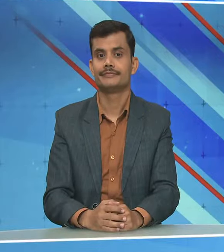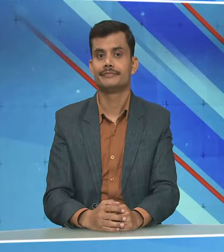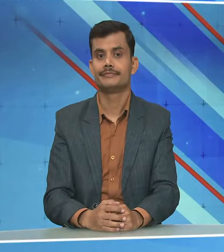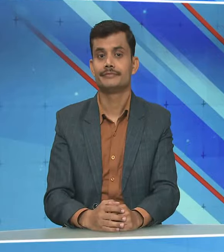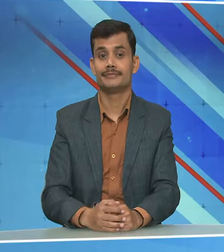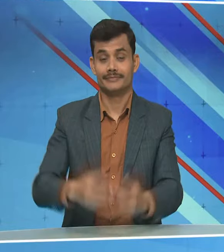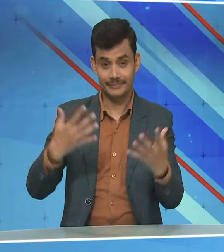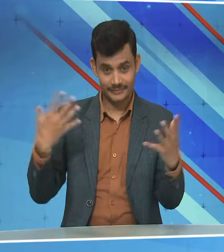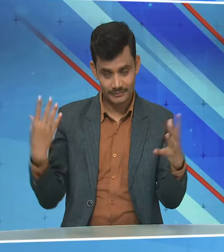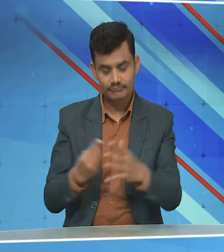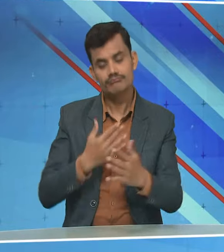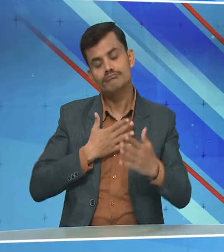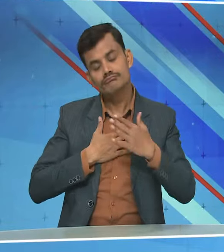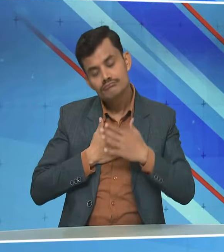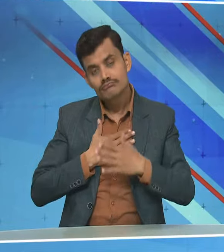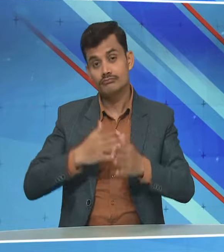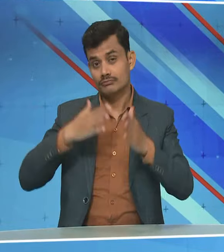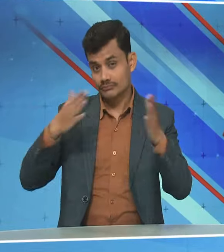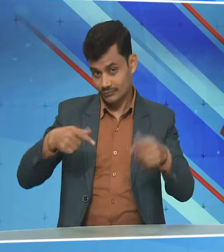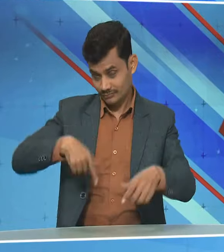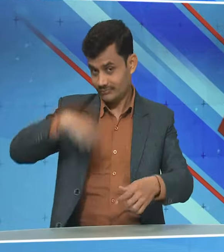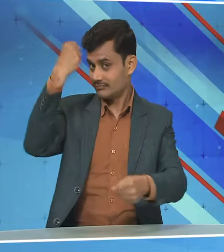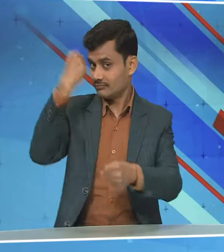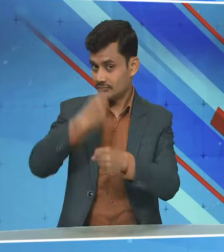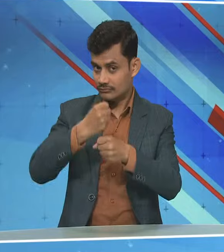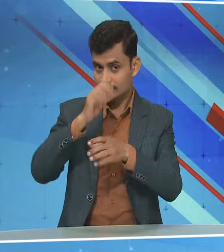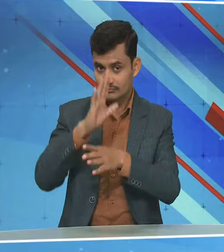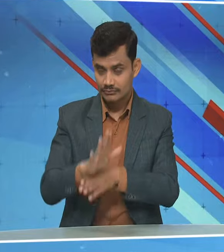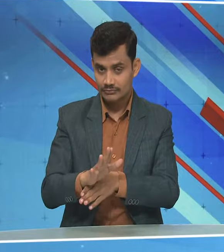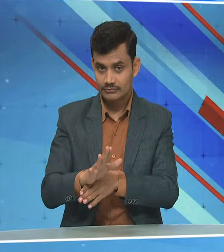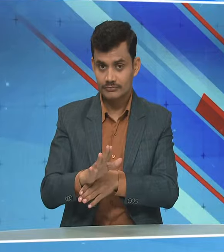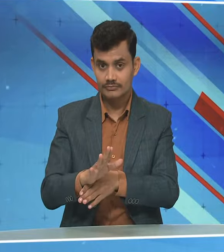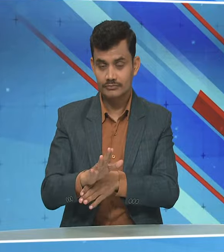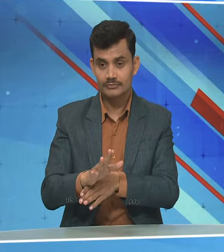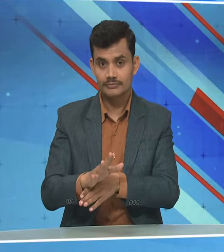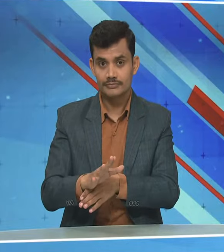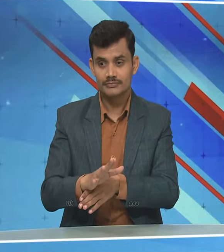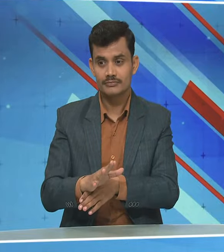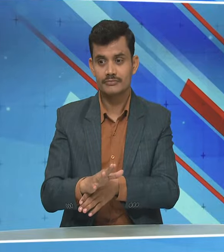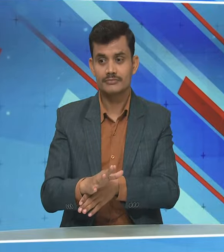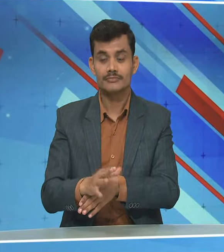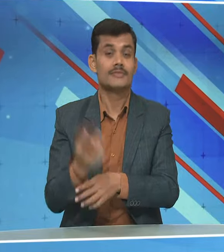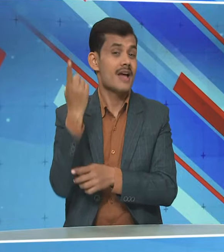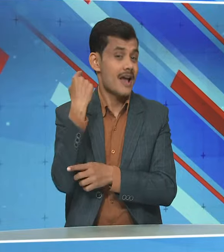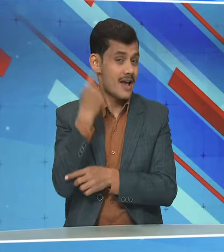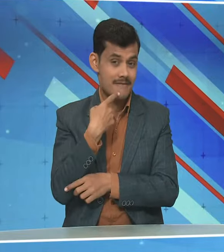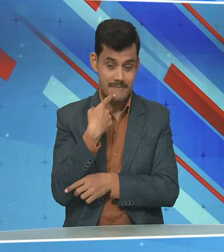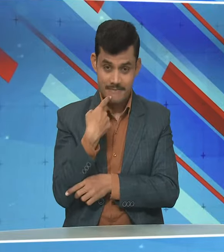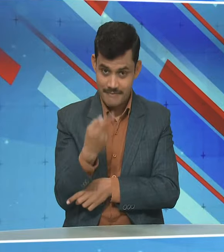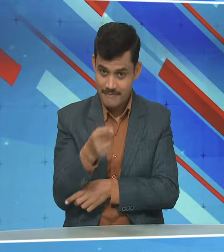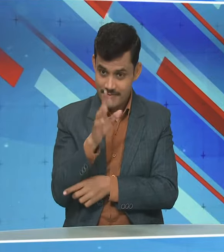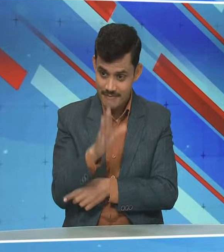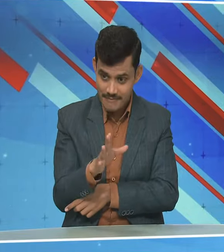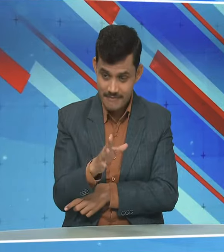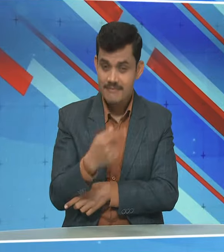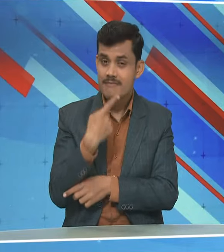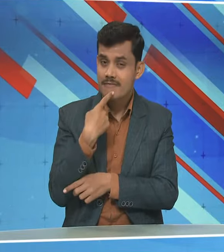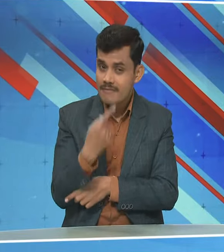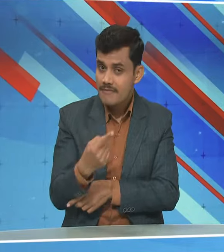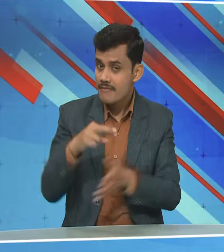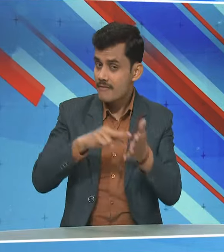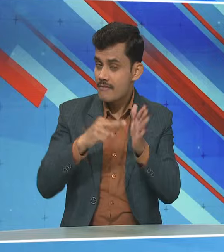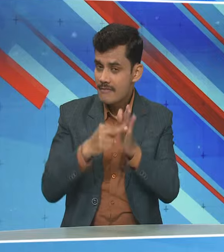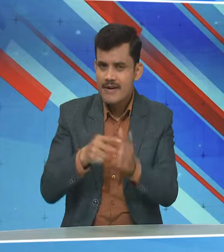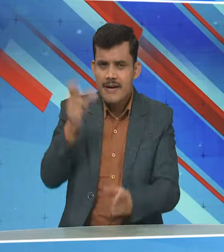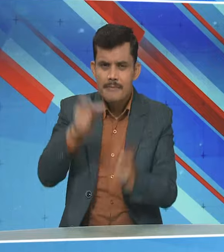हमारी समयदन सिल्सरकार इस नाते से मैंने कल कुछ भोषणा भी की थी और वो उन गोषणाओं का धर पर जो